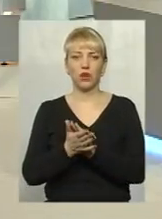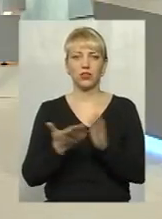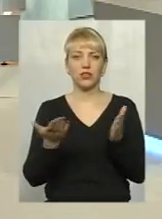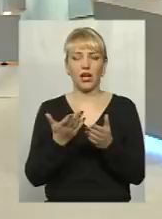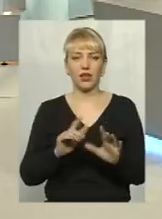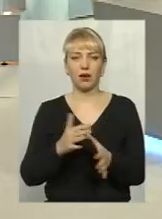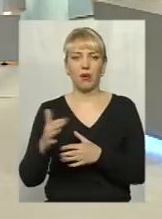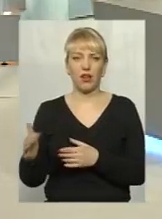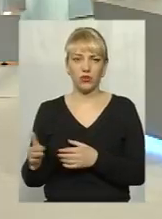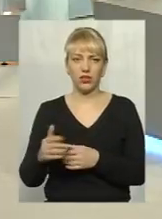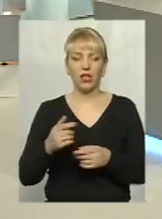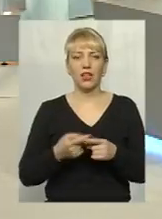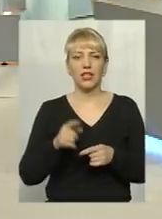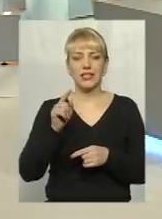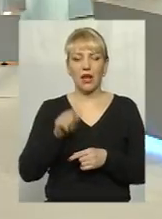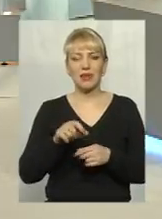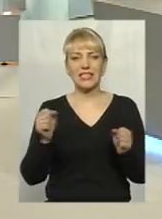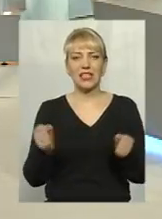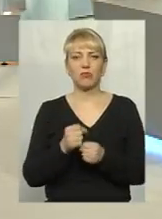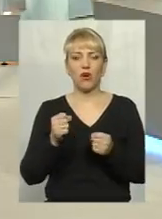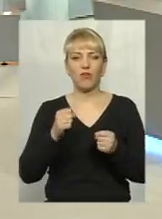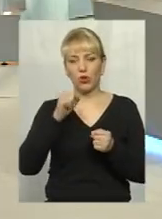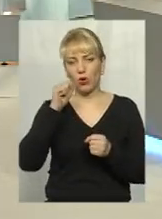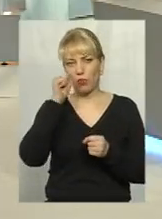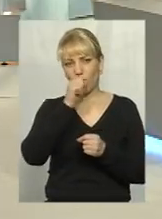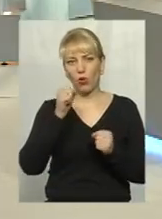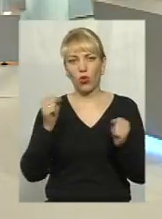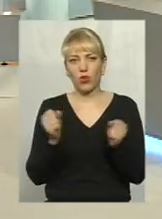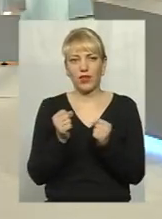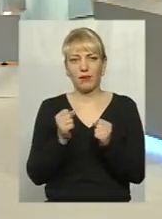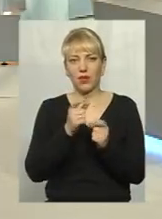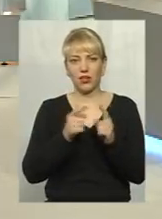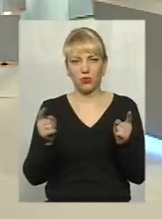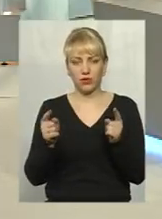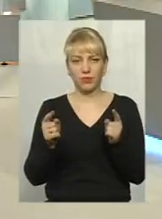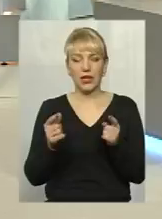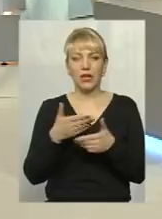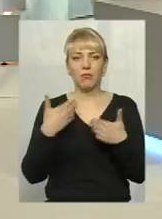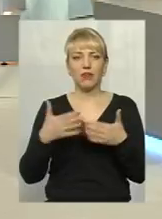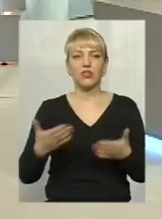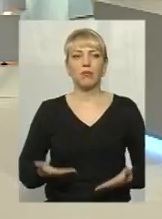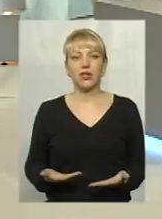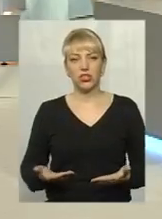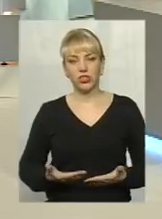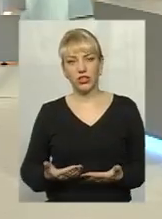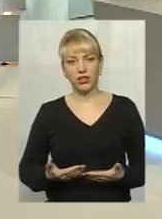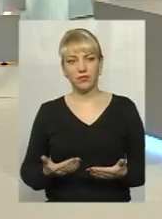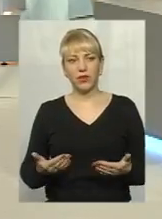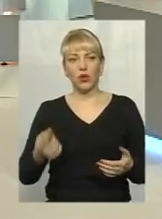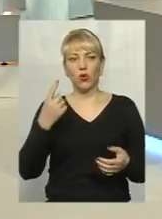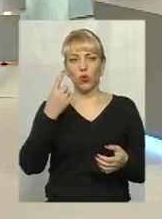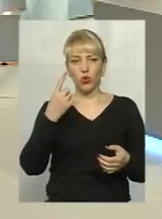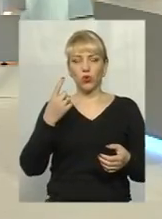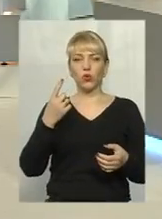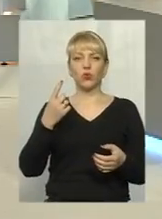які трапляються саме в зимовий і в холодний період. Ми вже пережили одну